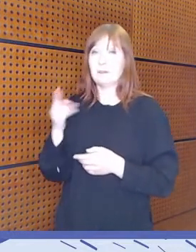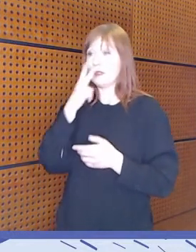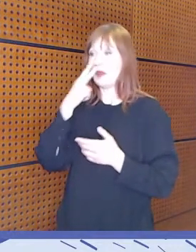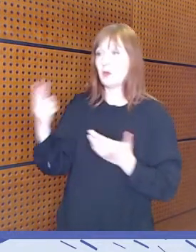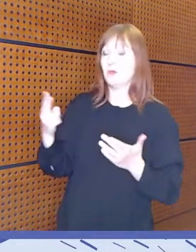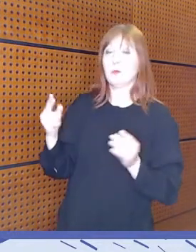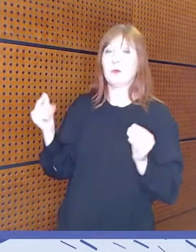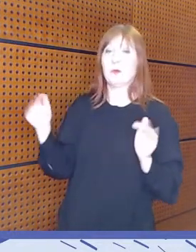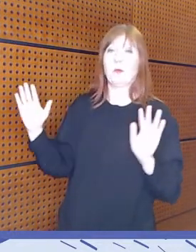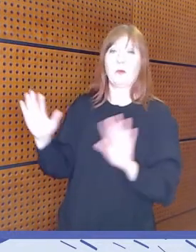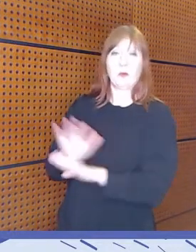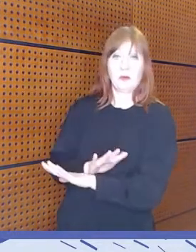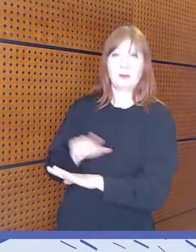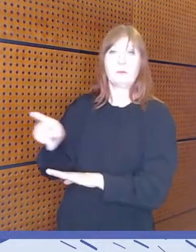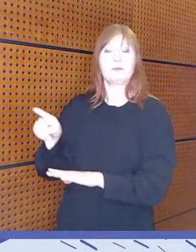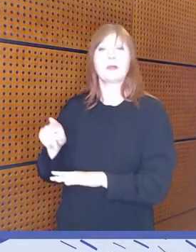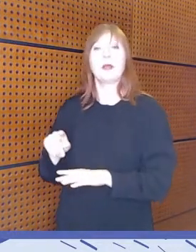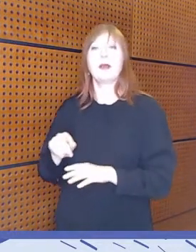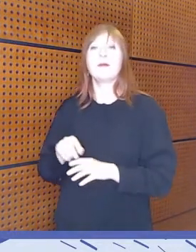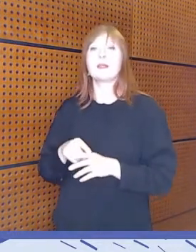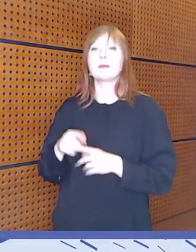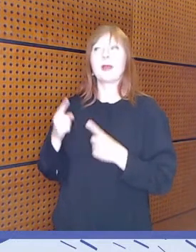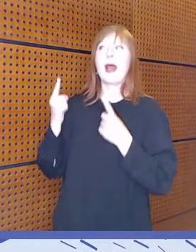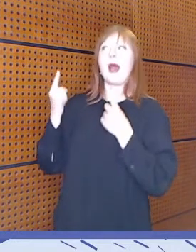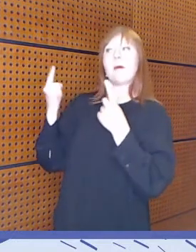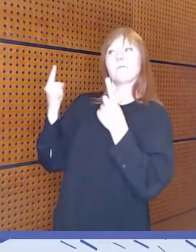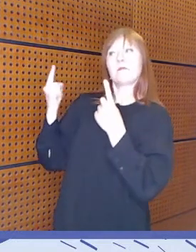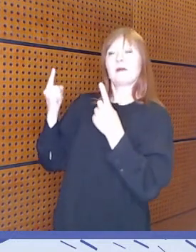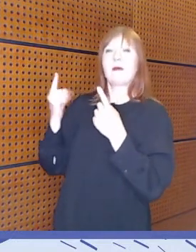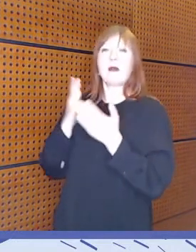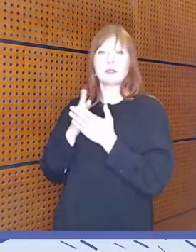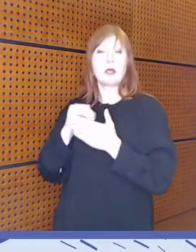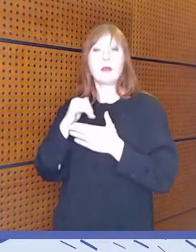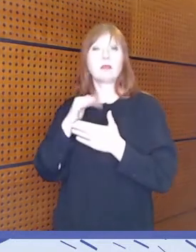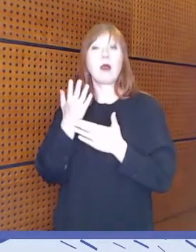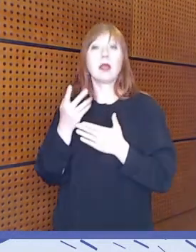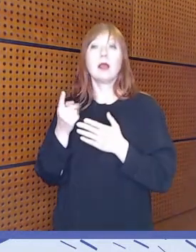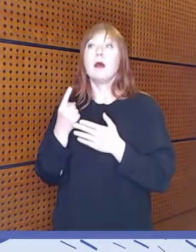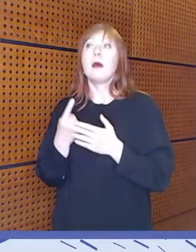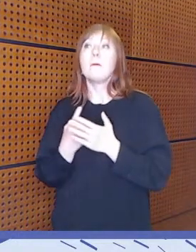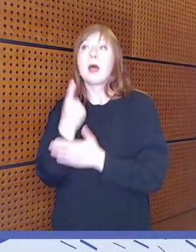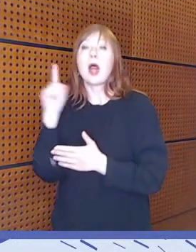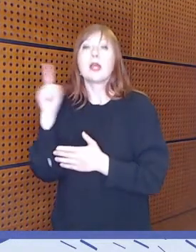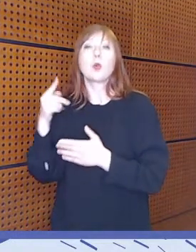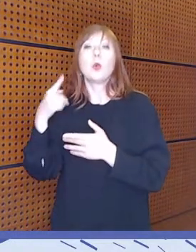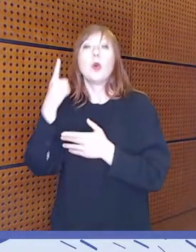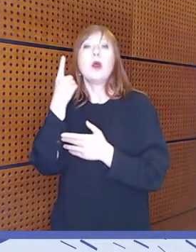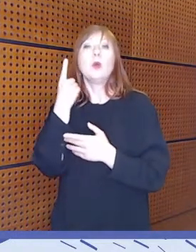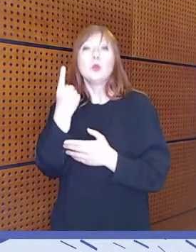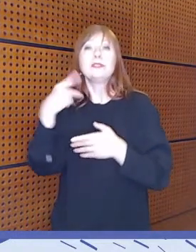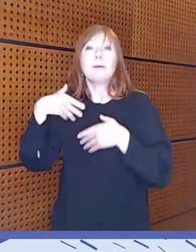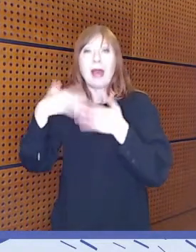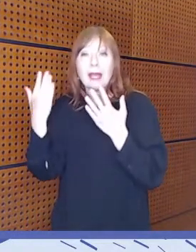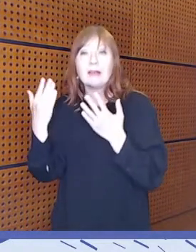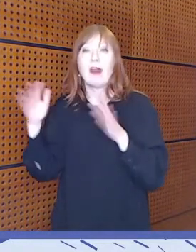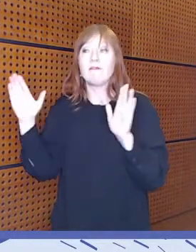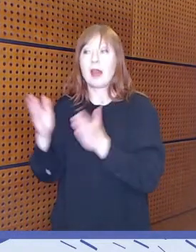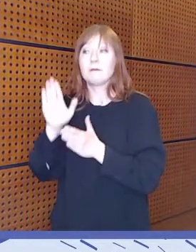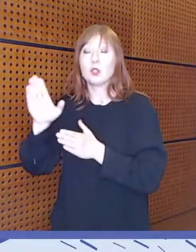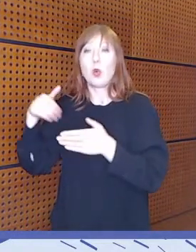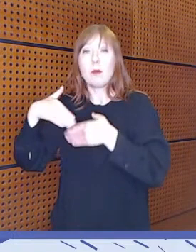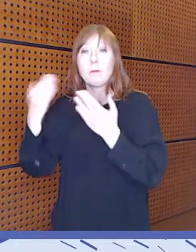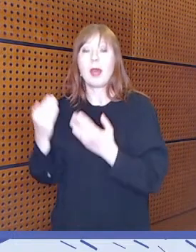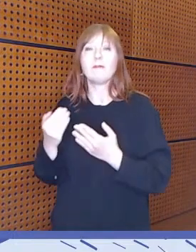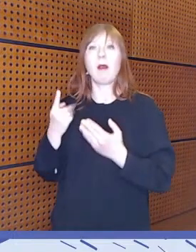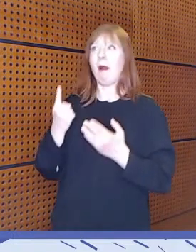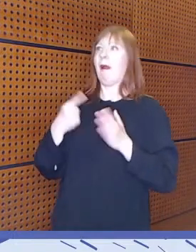kuriositeetteina esille tai kun on jonkun vaikka vähemmistönpäivä, niin silloin kyllä nostetaan ja muistetaan se asia. Mutta sitten se ei ole millään